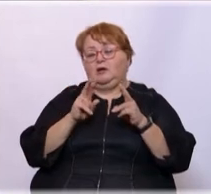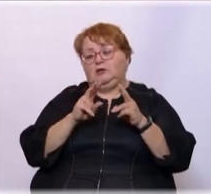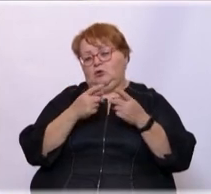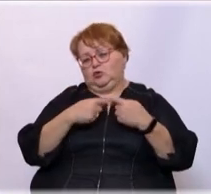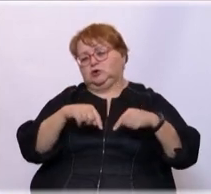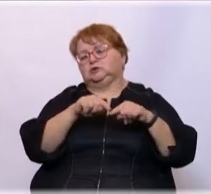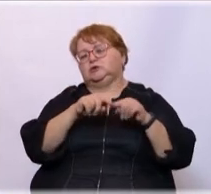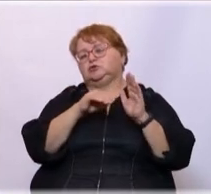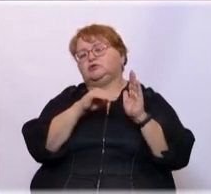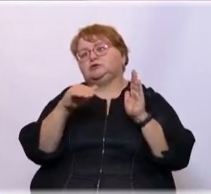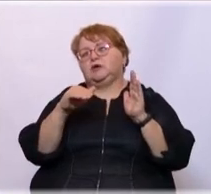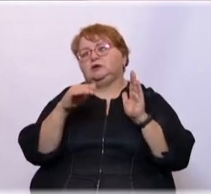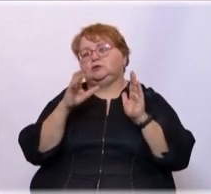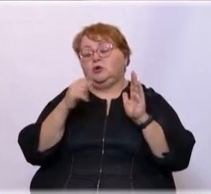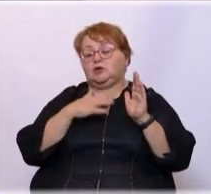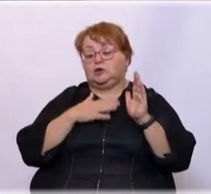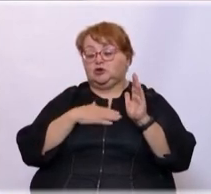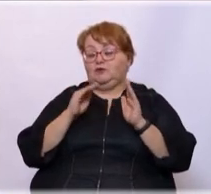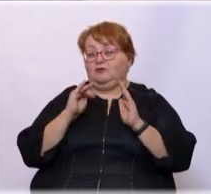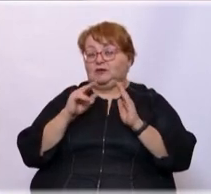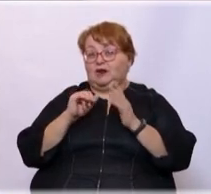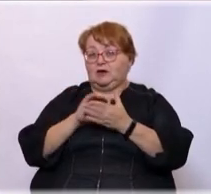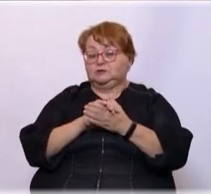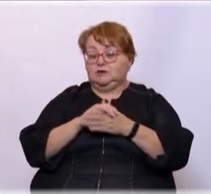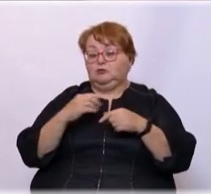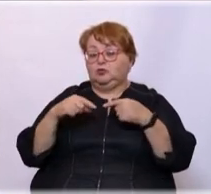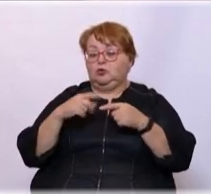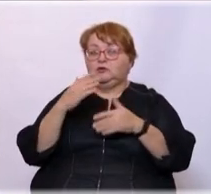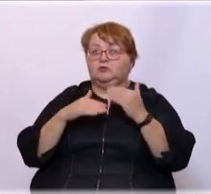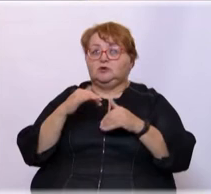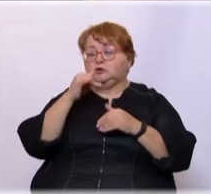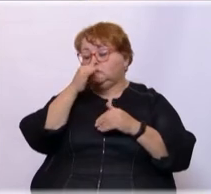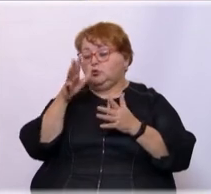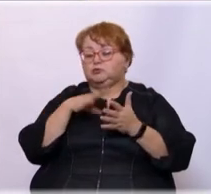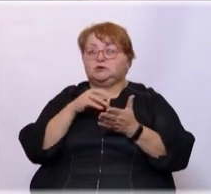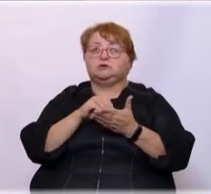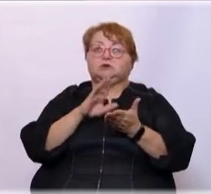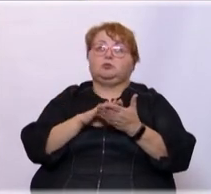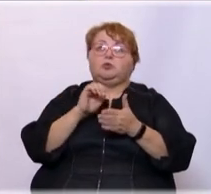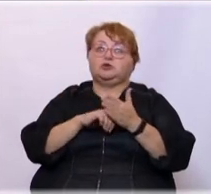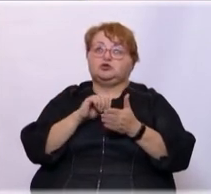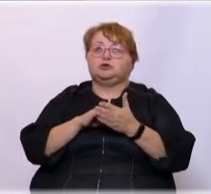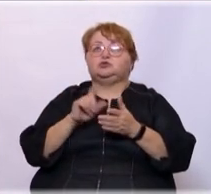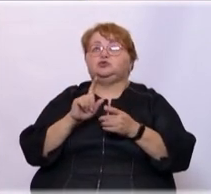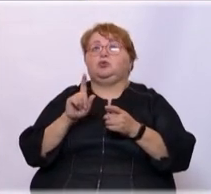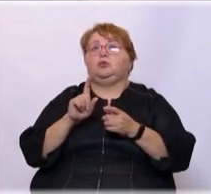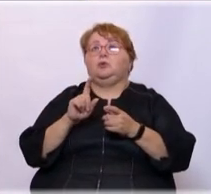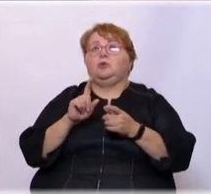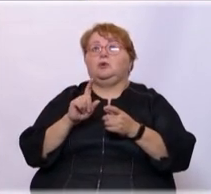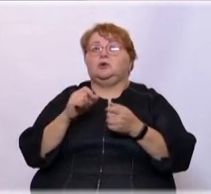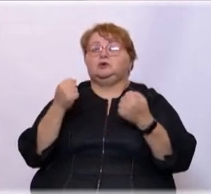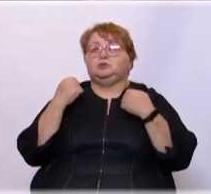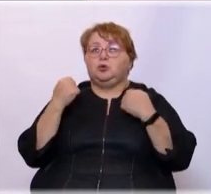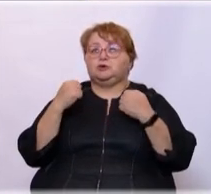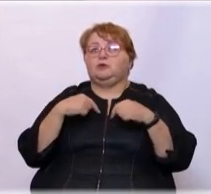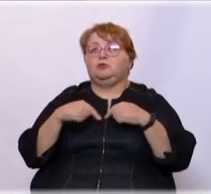организация. А наша федерация футбола инвалидов не может быть аккредитована по той причине, что спорта,